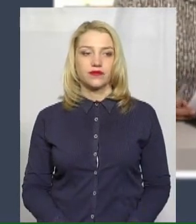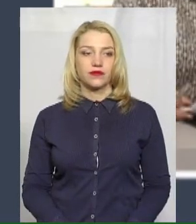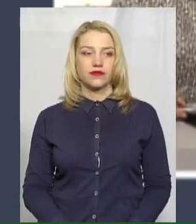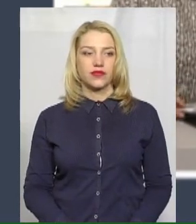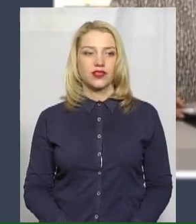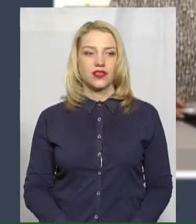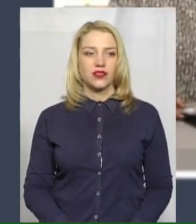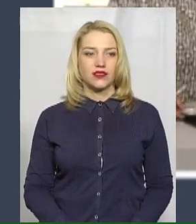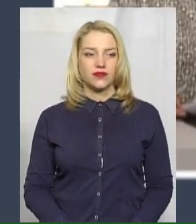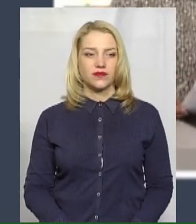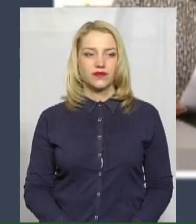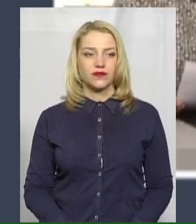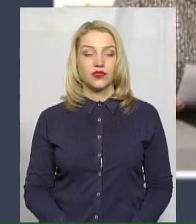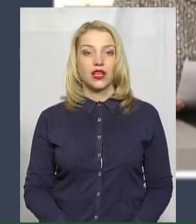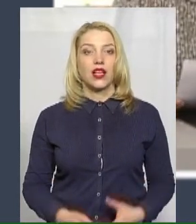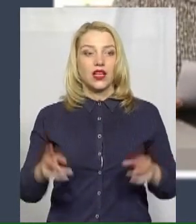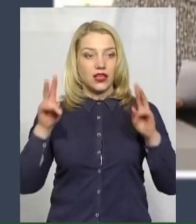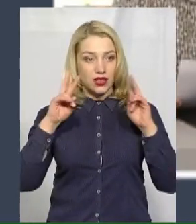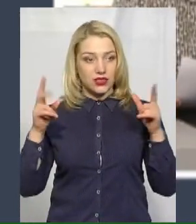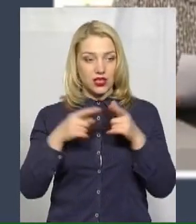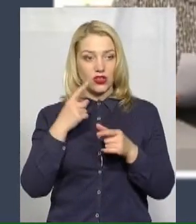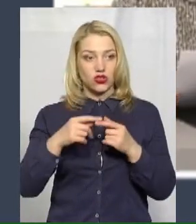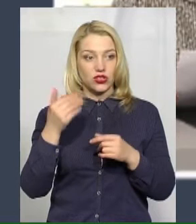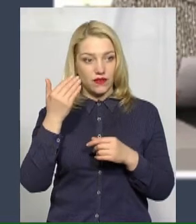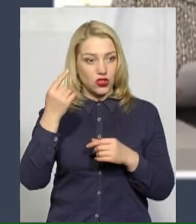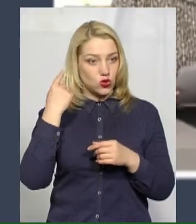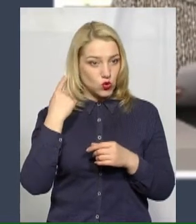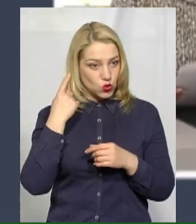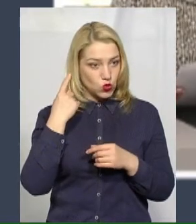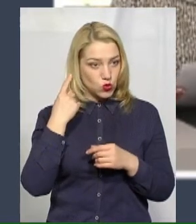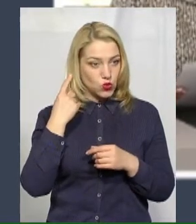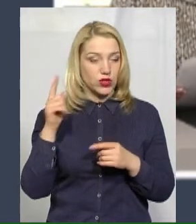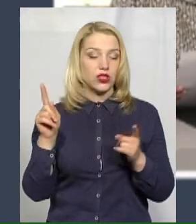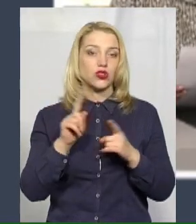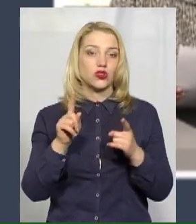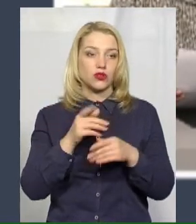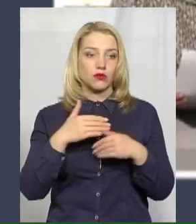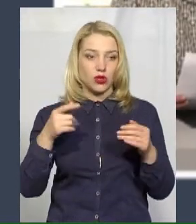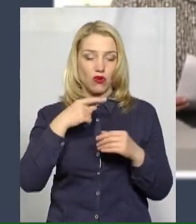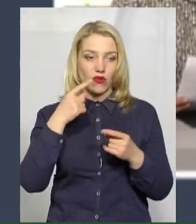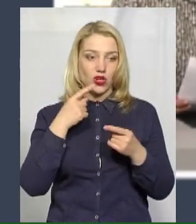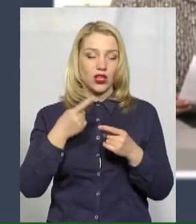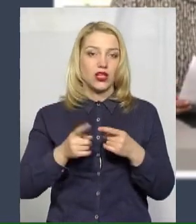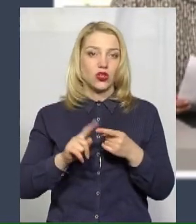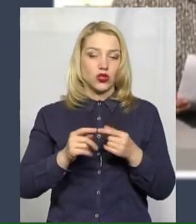Доброго вечора. Чи ви чули, про що ми говорили до цього?